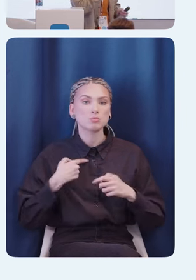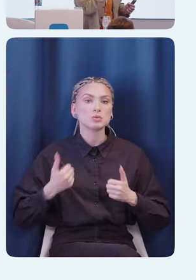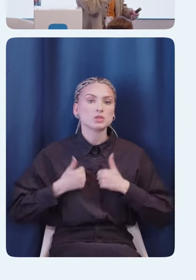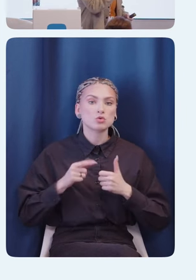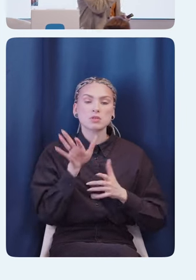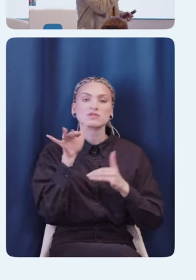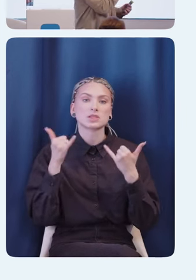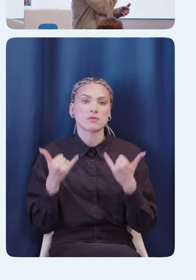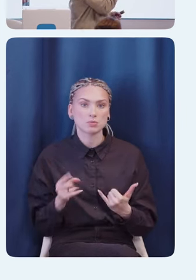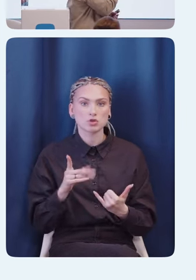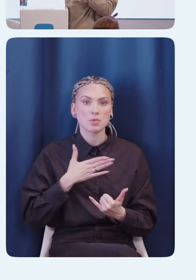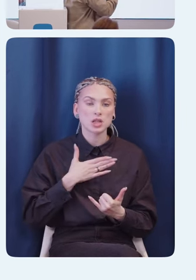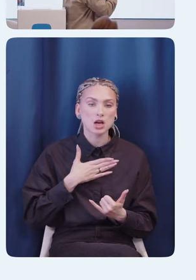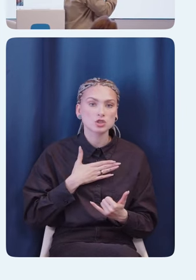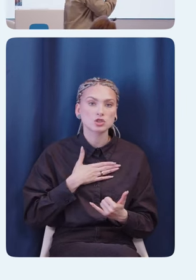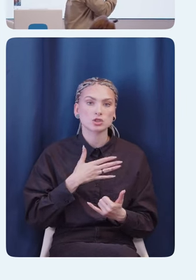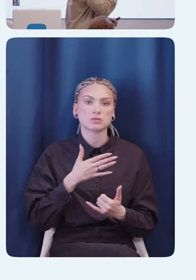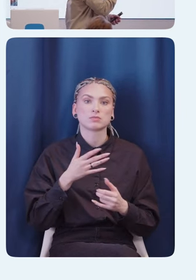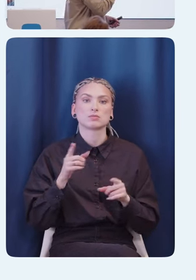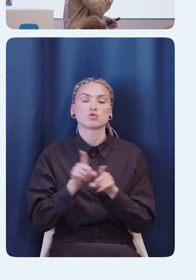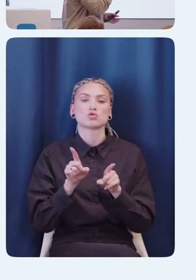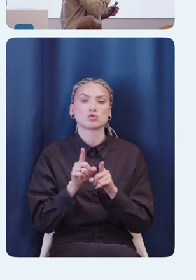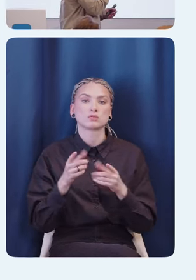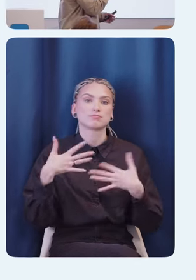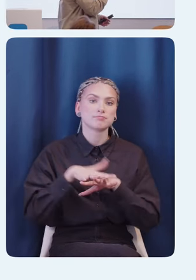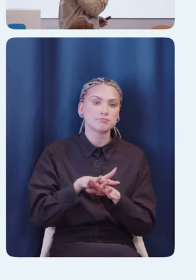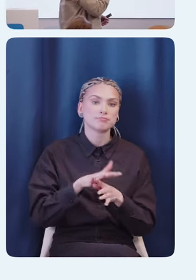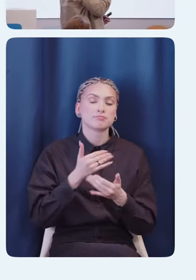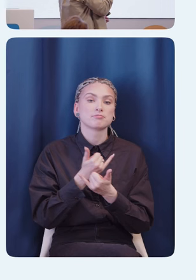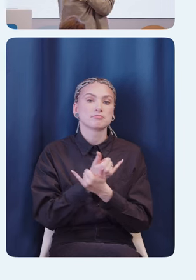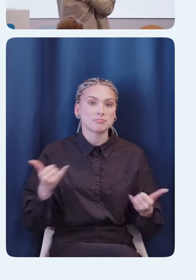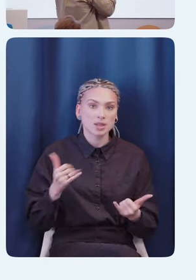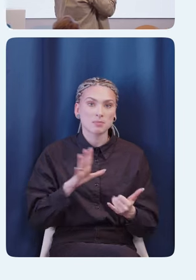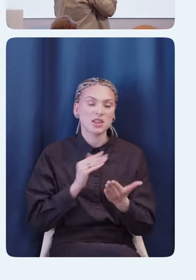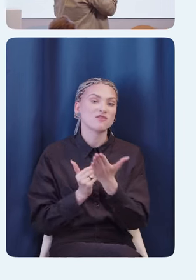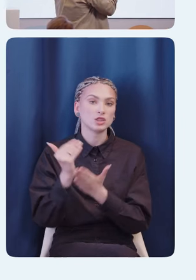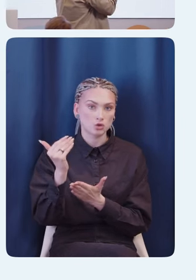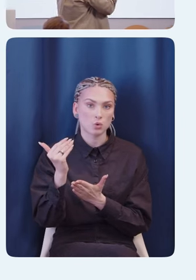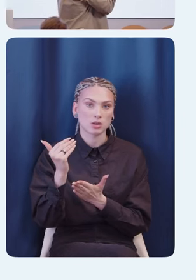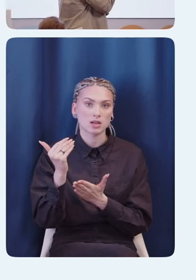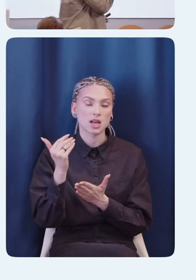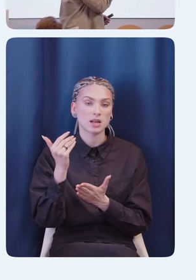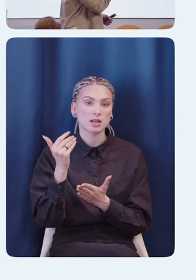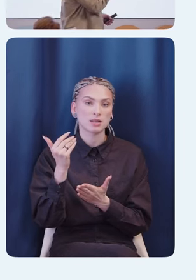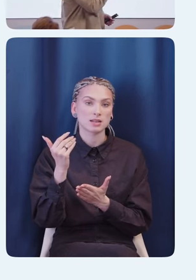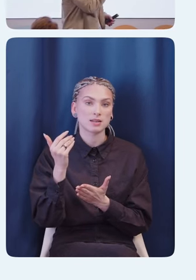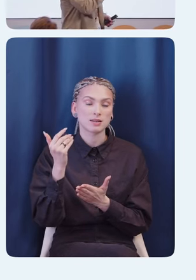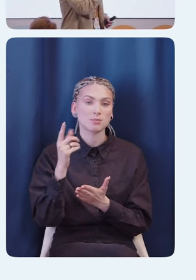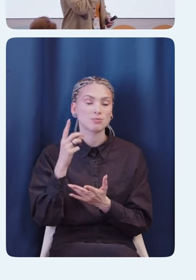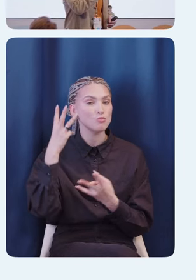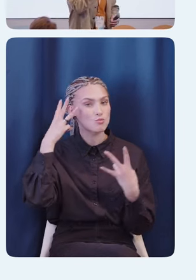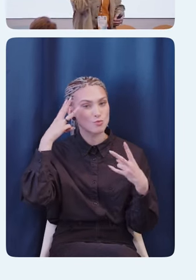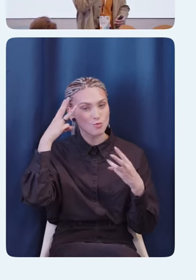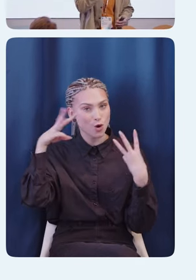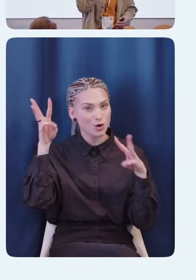были современными, и чтобы наша ESG-повестка была тоже классной, высокой, и вообще стильно потной, молодежной. Соответственно, в этом